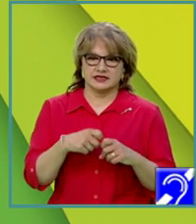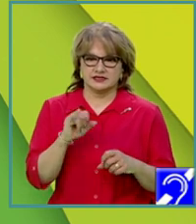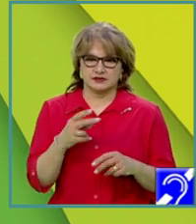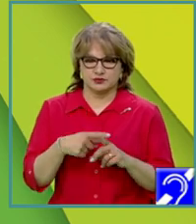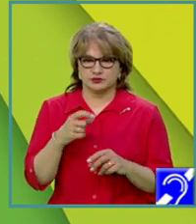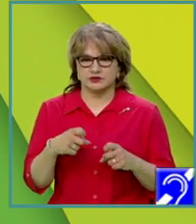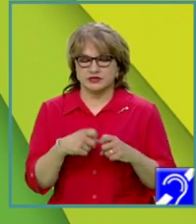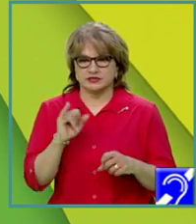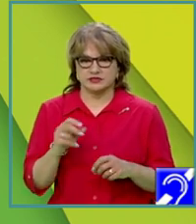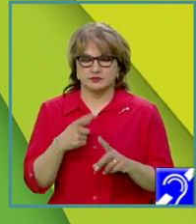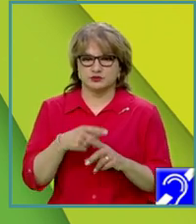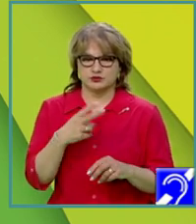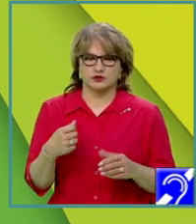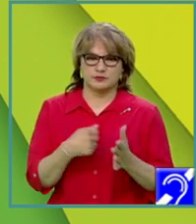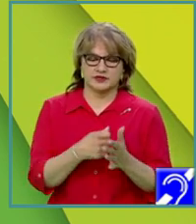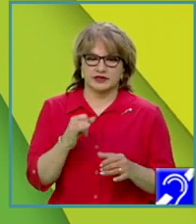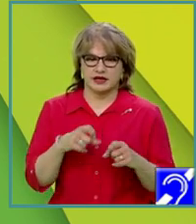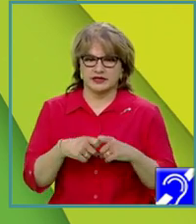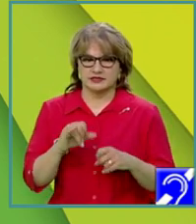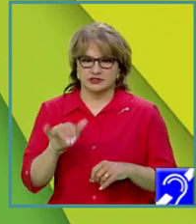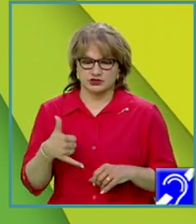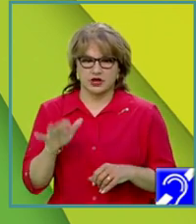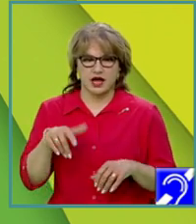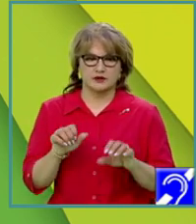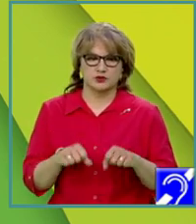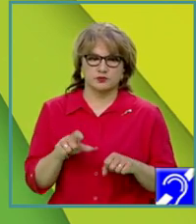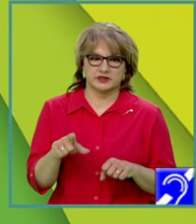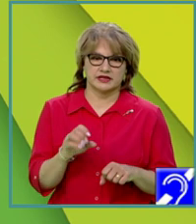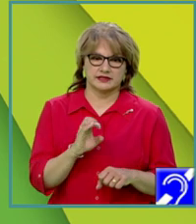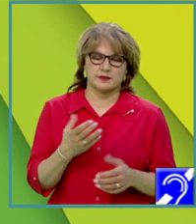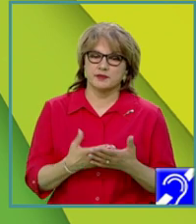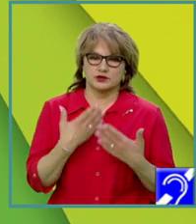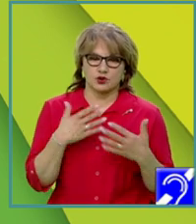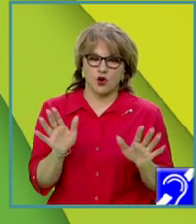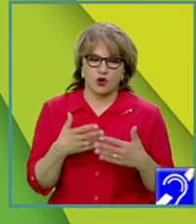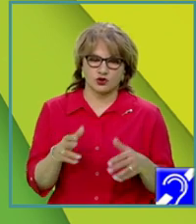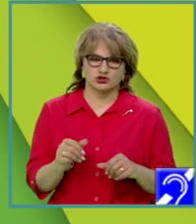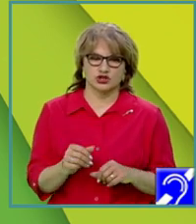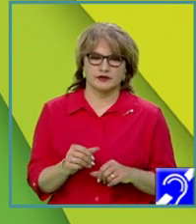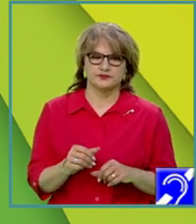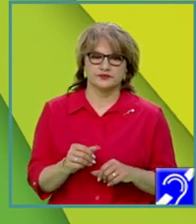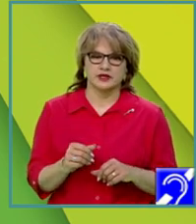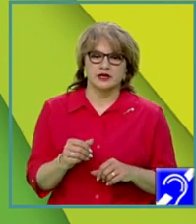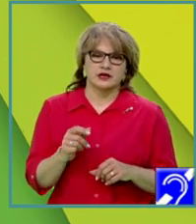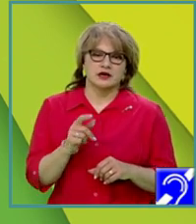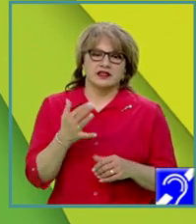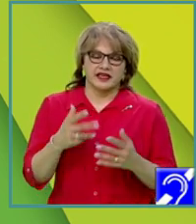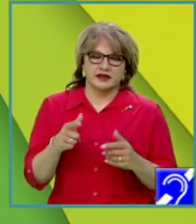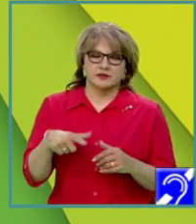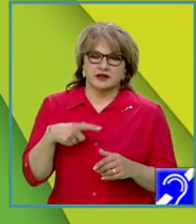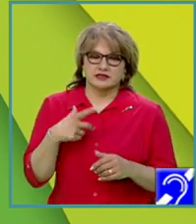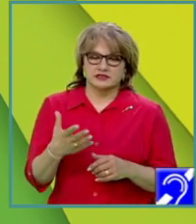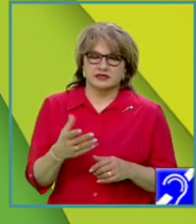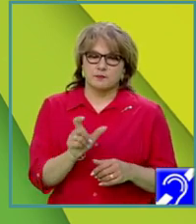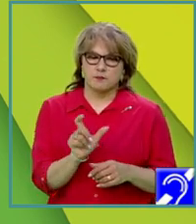xi plus 2 până la xj are proprietatea p pentru orice termen aflat